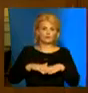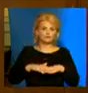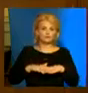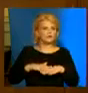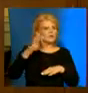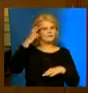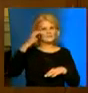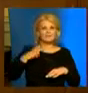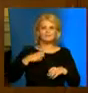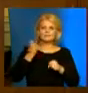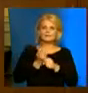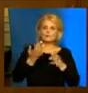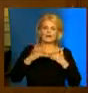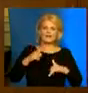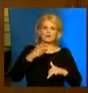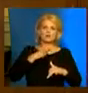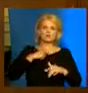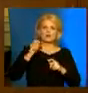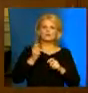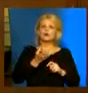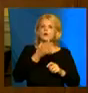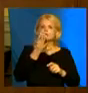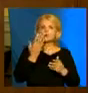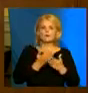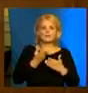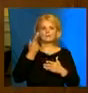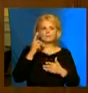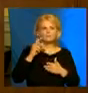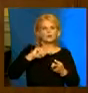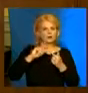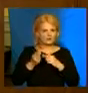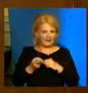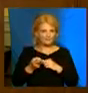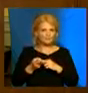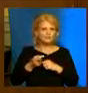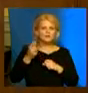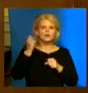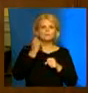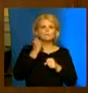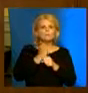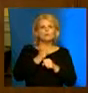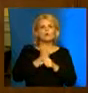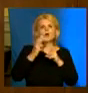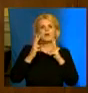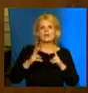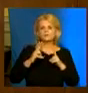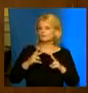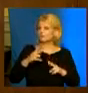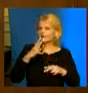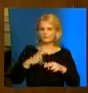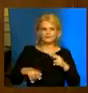hét végére a másikra, hanem valószínűleg azért, mert nem volt lehetőségük, hogy azt a munkát, amit esetleg előtte reméltek megkapni, megkapják.